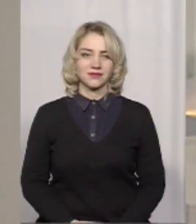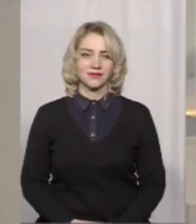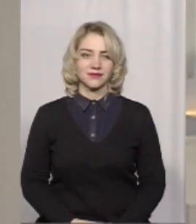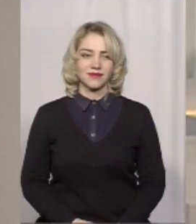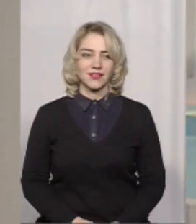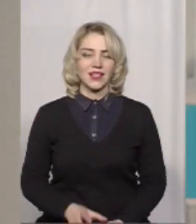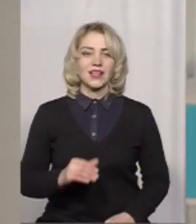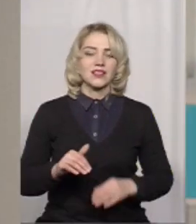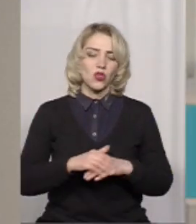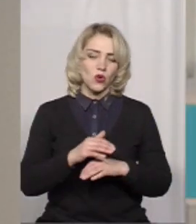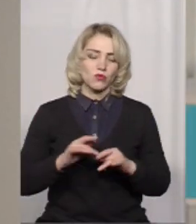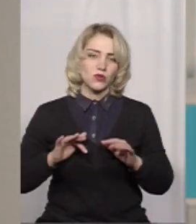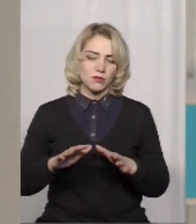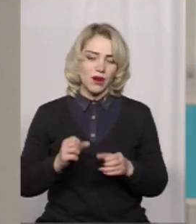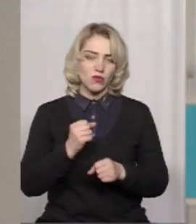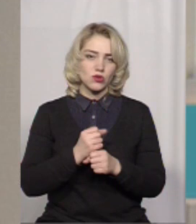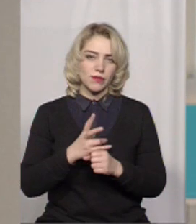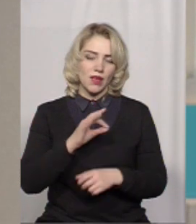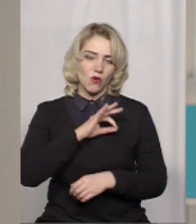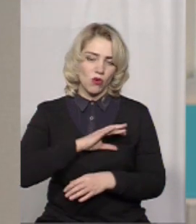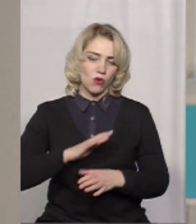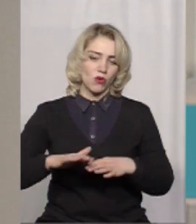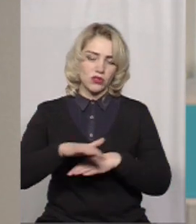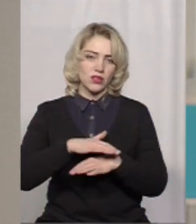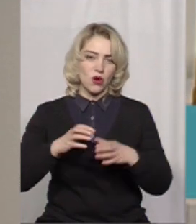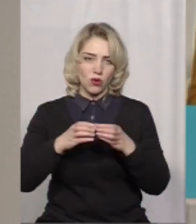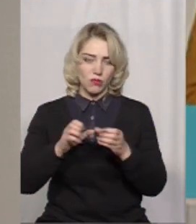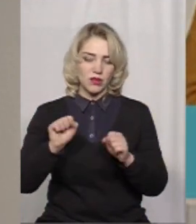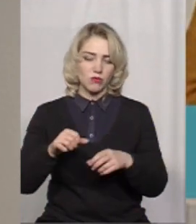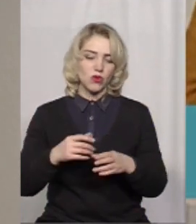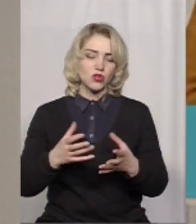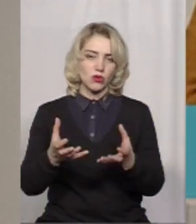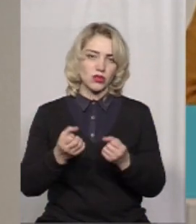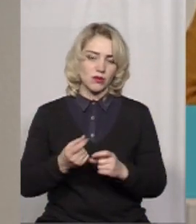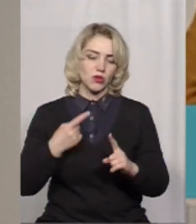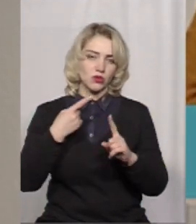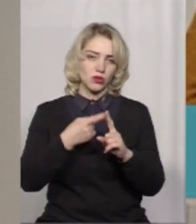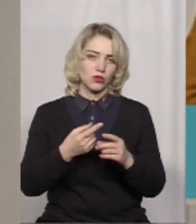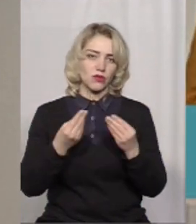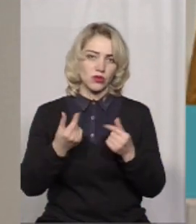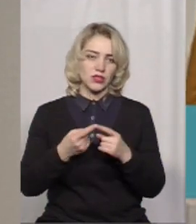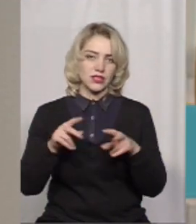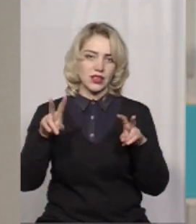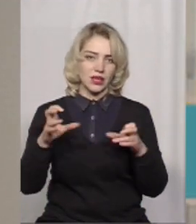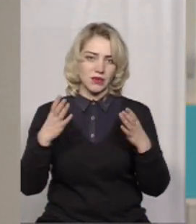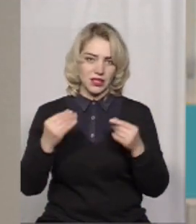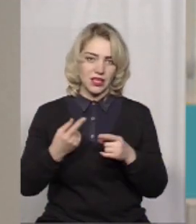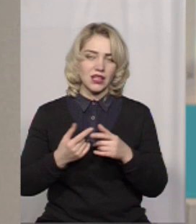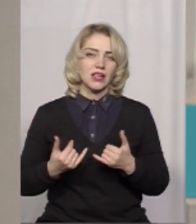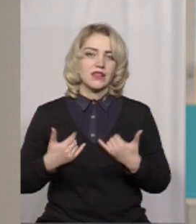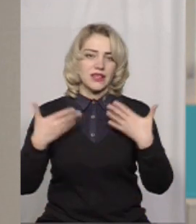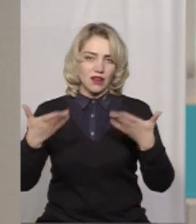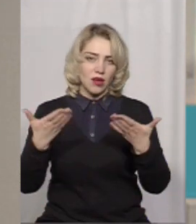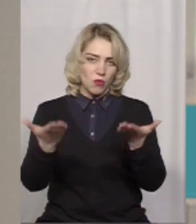За добру справу, зроблену на користь громади, можна отримати додаткові кошти. Це тема днями. З Оксаною Фіновською